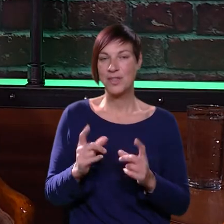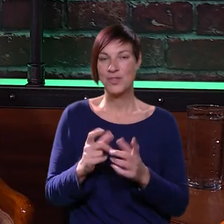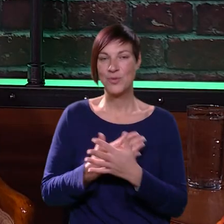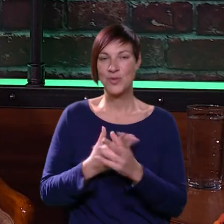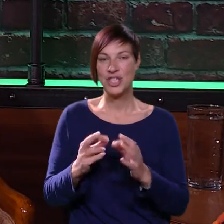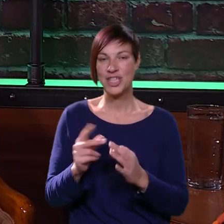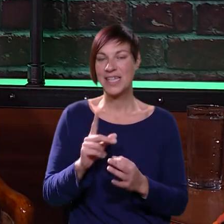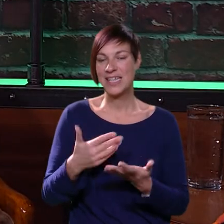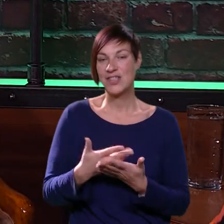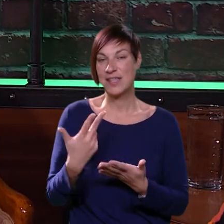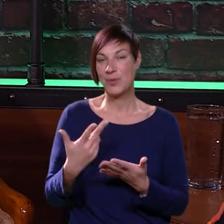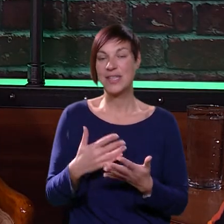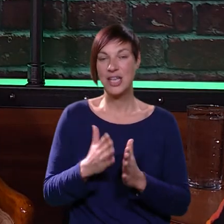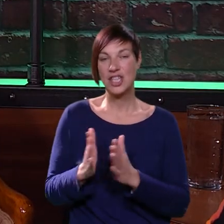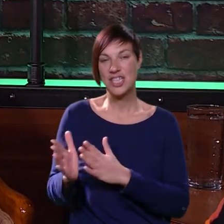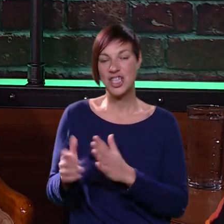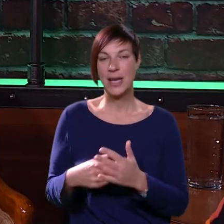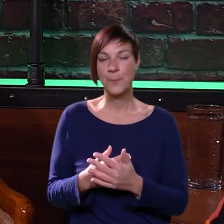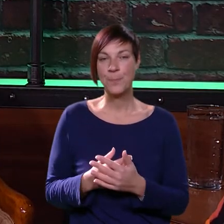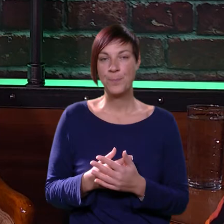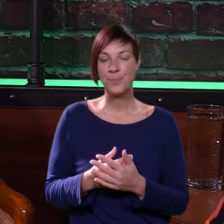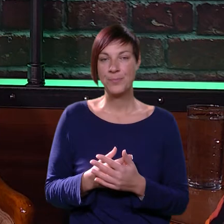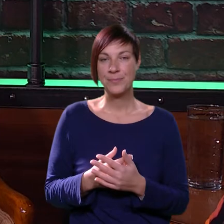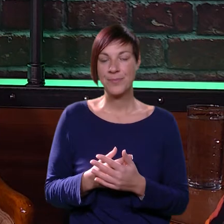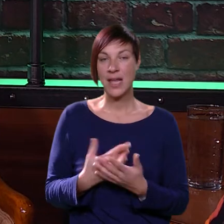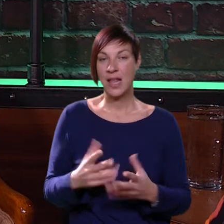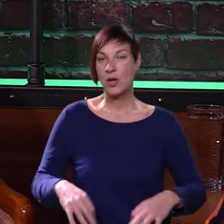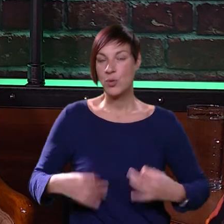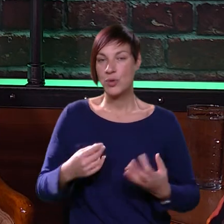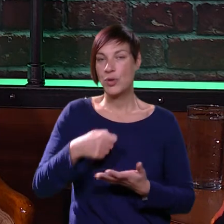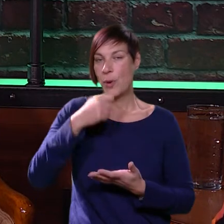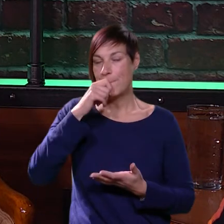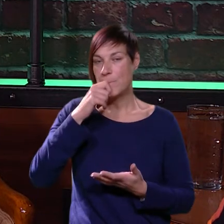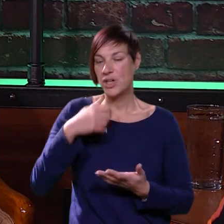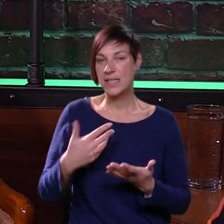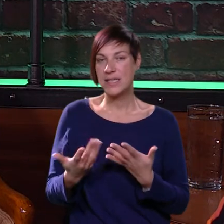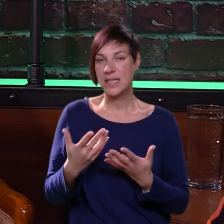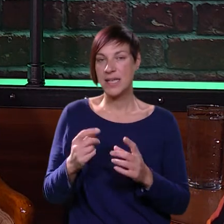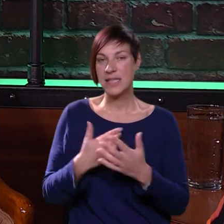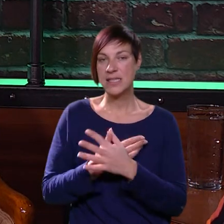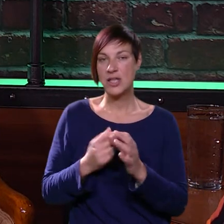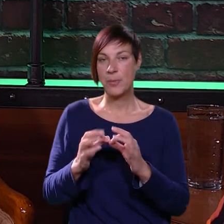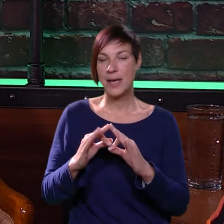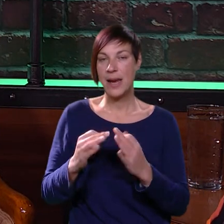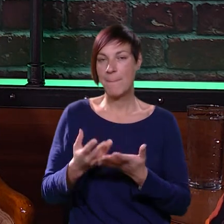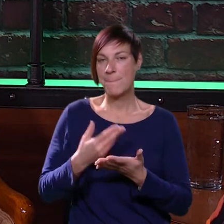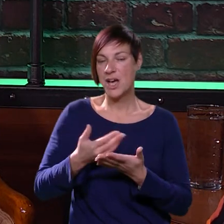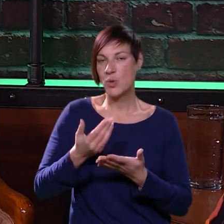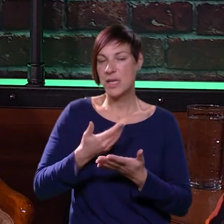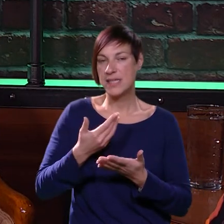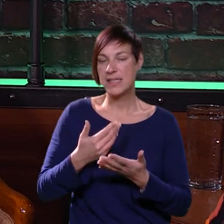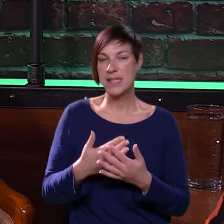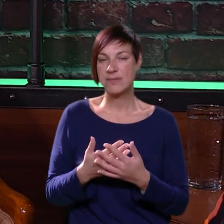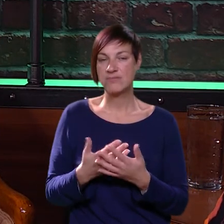i užine, nije to samo tako određeno. Znači, pa ujutru pojede nekakve zobene pahuljice,